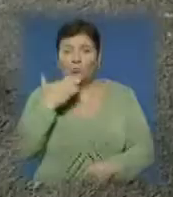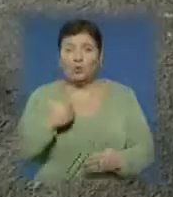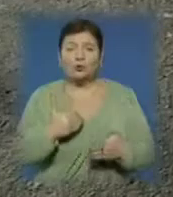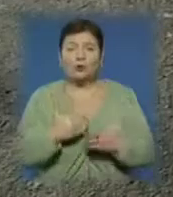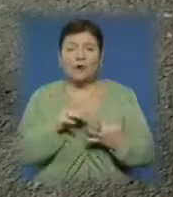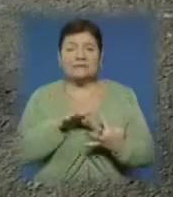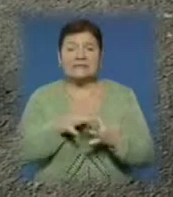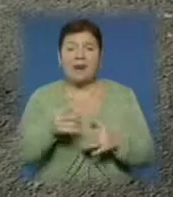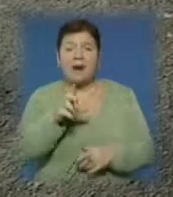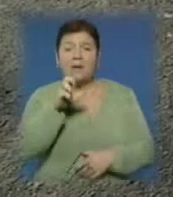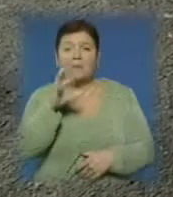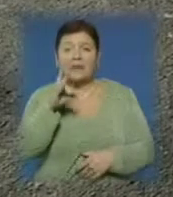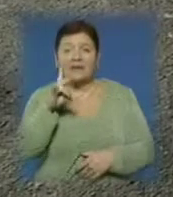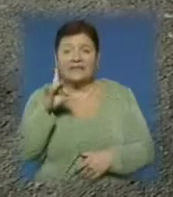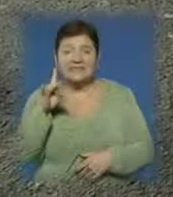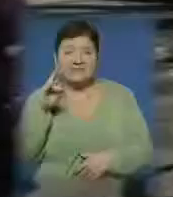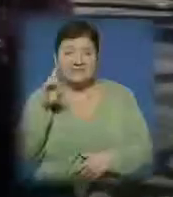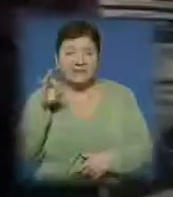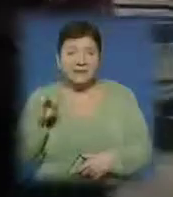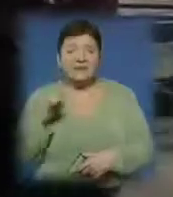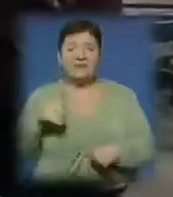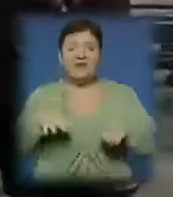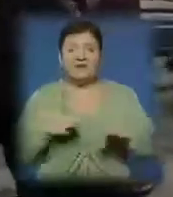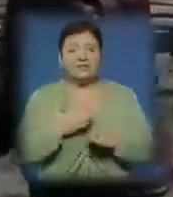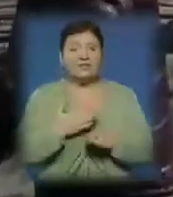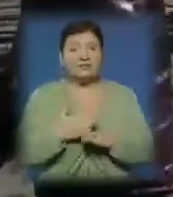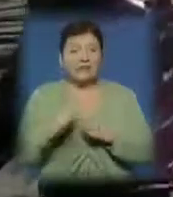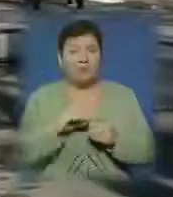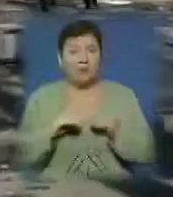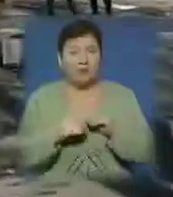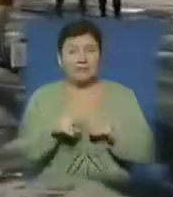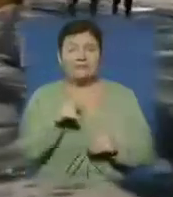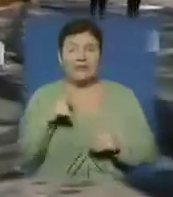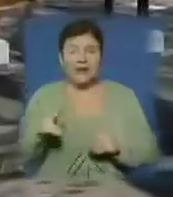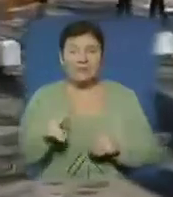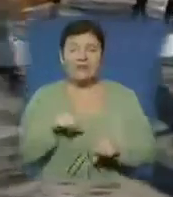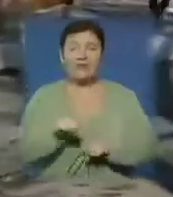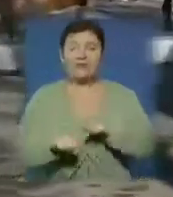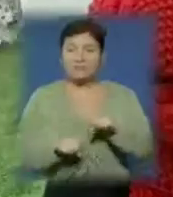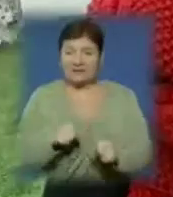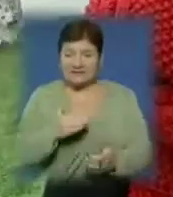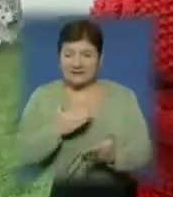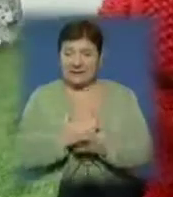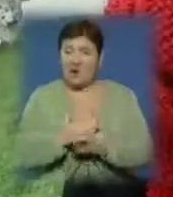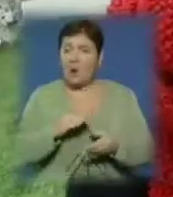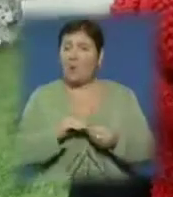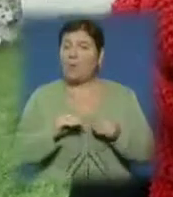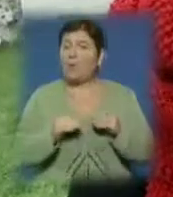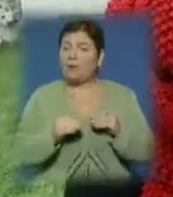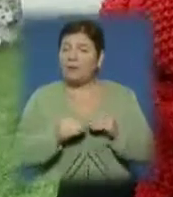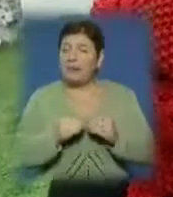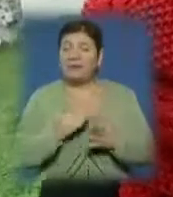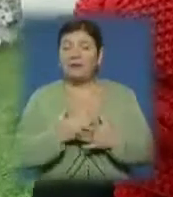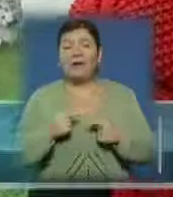села Баранинці. Проте втілення цього проєкту вирішить лише частину проблем, з якими зіштовхуються велосипедисти. Проблема є